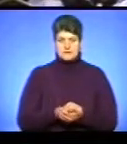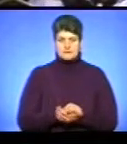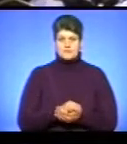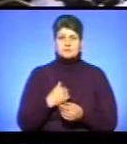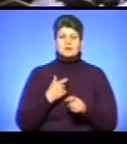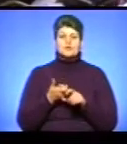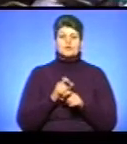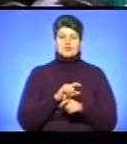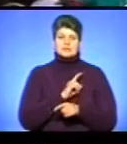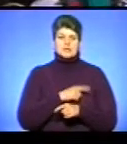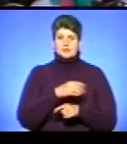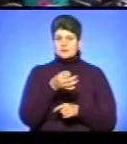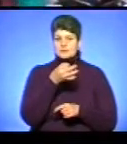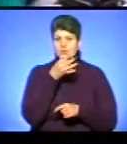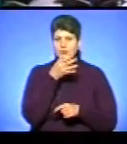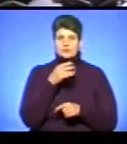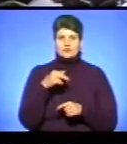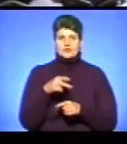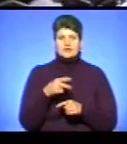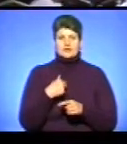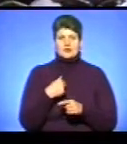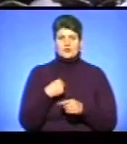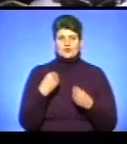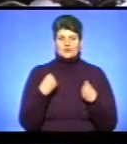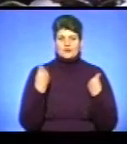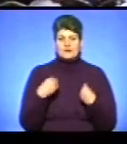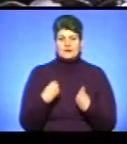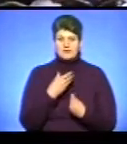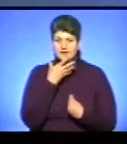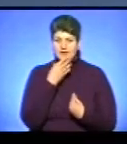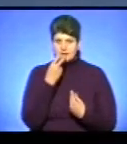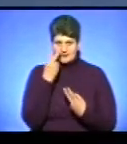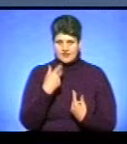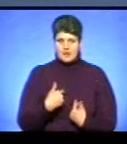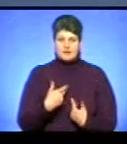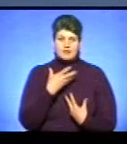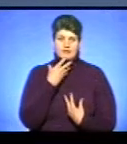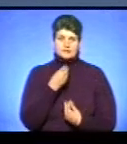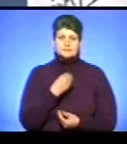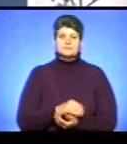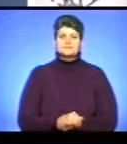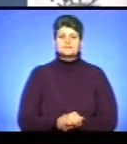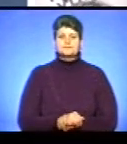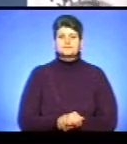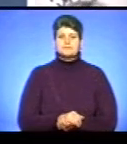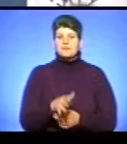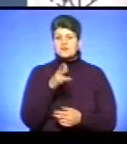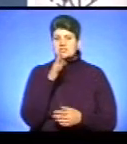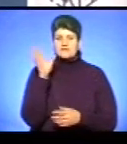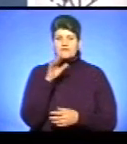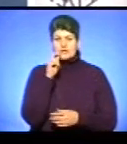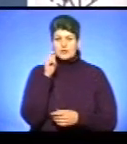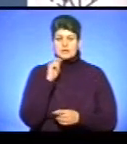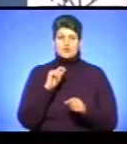сильно сподобається, коли я хочу тіфілею, тіга-тіга, але виглядає. Під час всеукраїнського